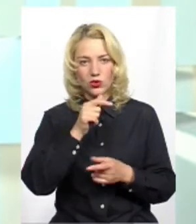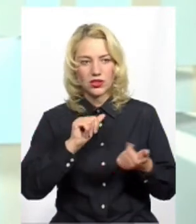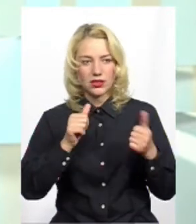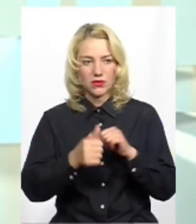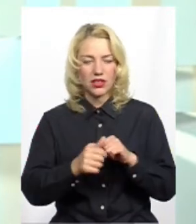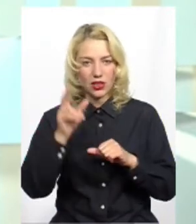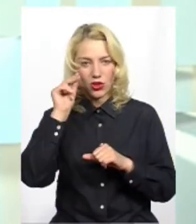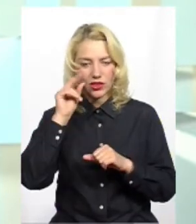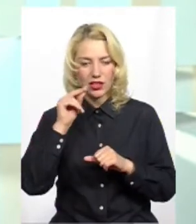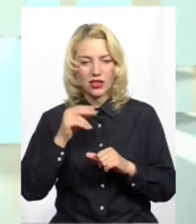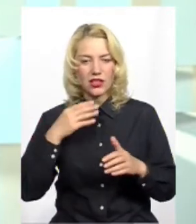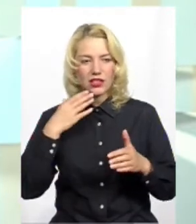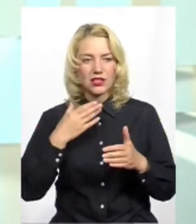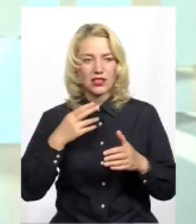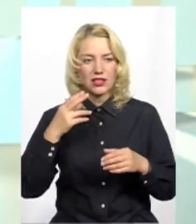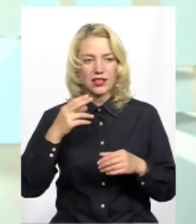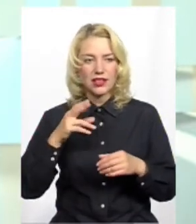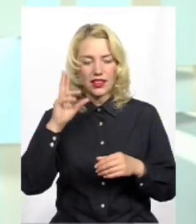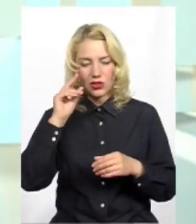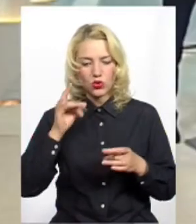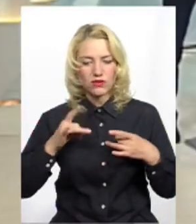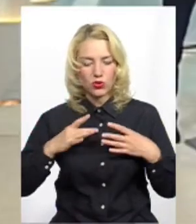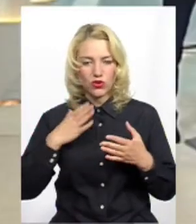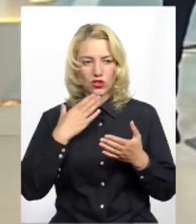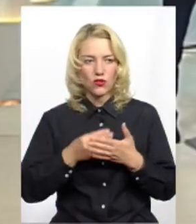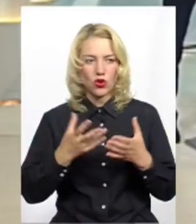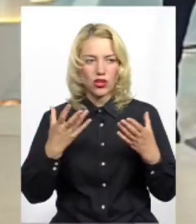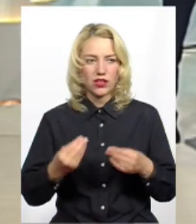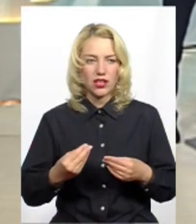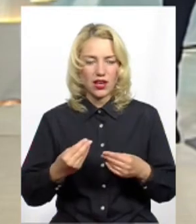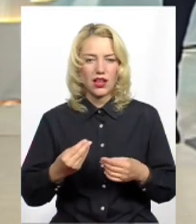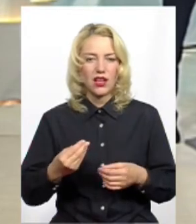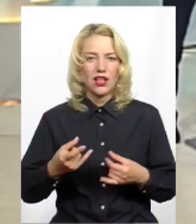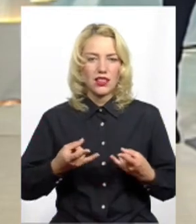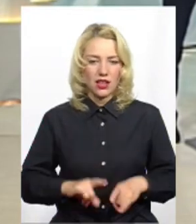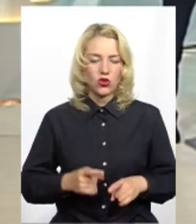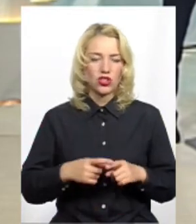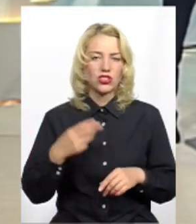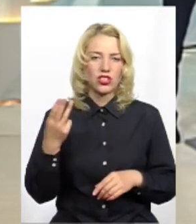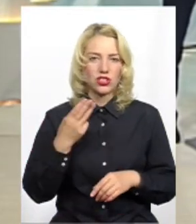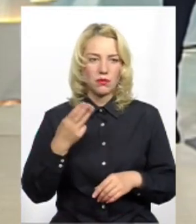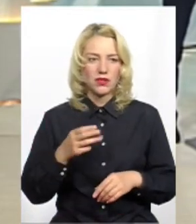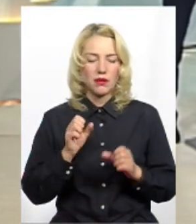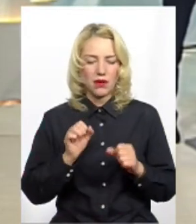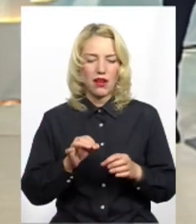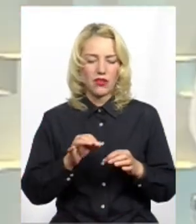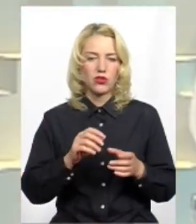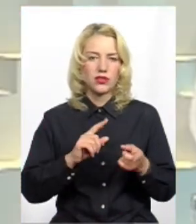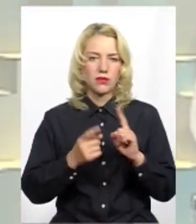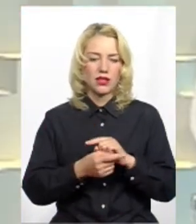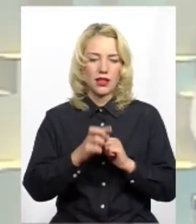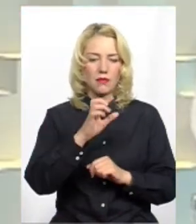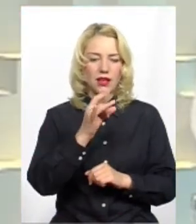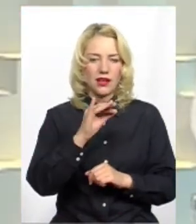святкування свого дня народження? Шепетівка. Так, Шепетівка, правильно, з вересня на червень змінила.